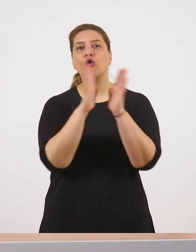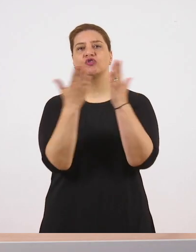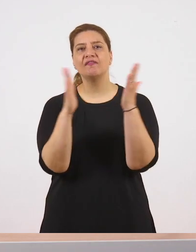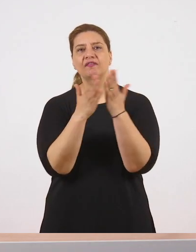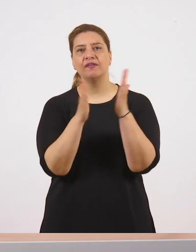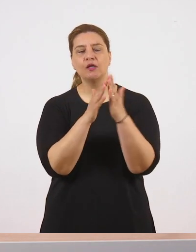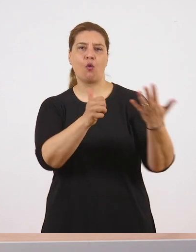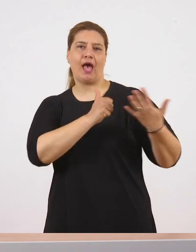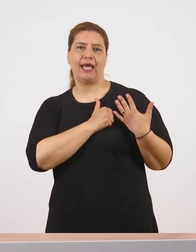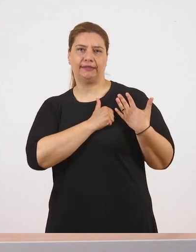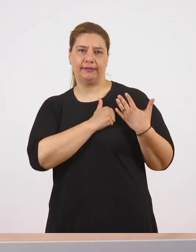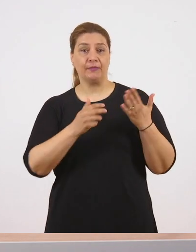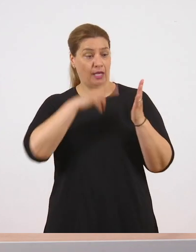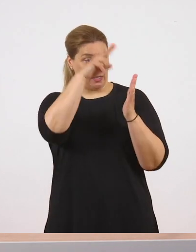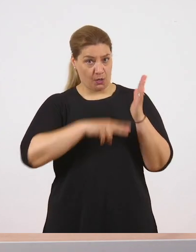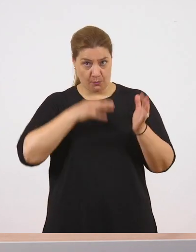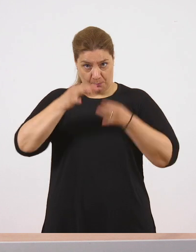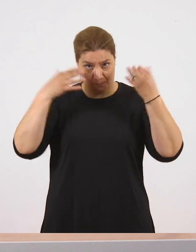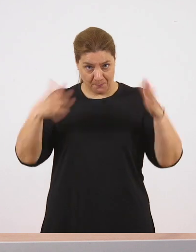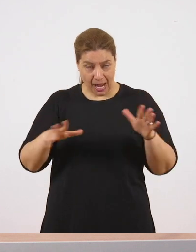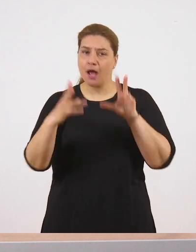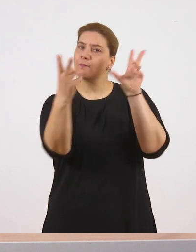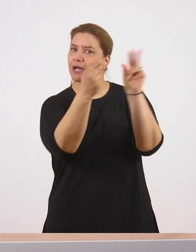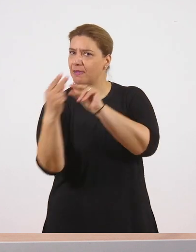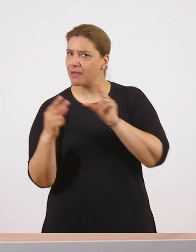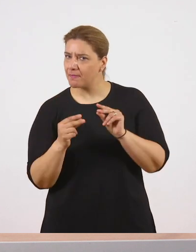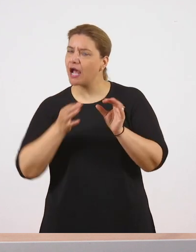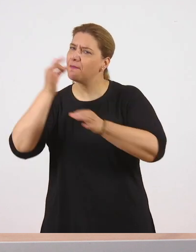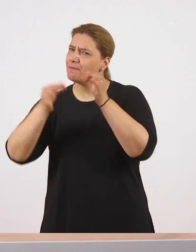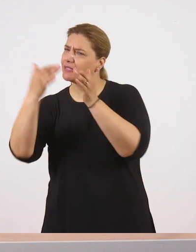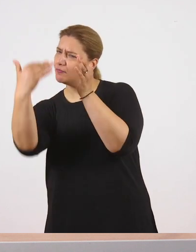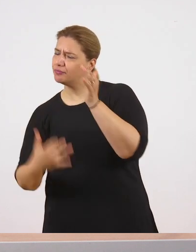Θα το κουβεντιάσουμε και σιγά σιγά θα σας πω τι θα κάνουμε.